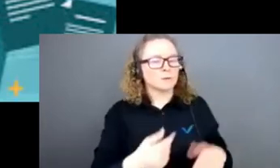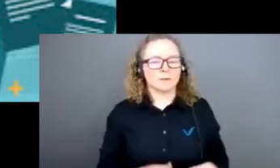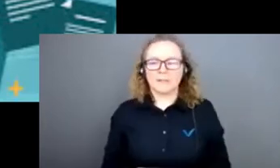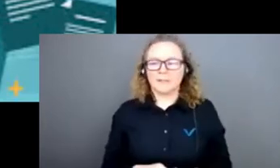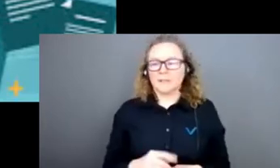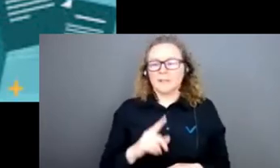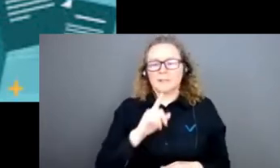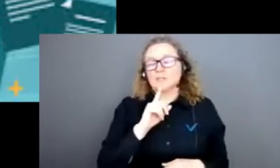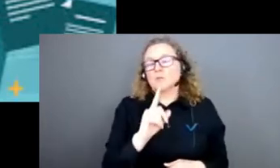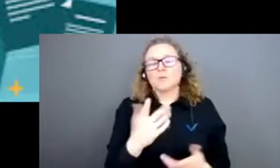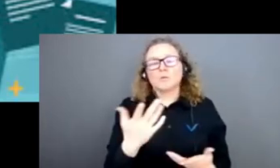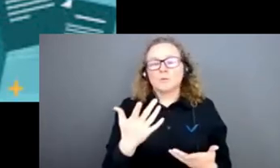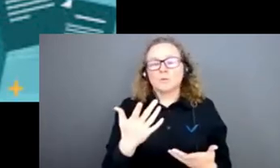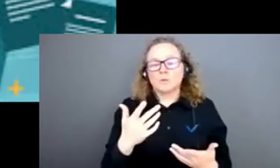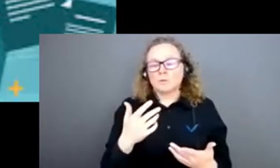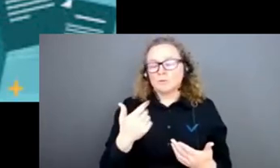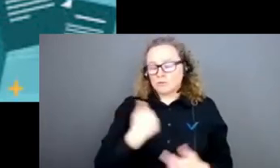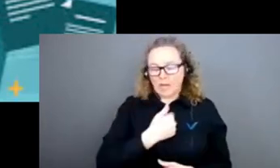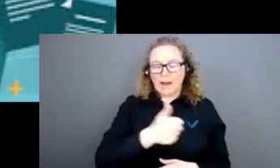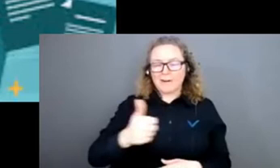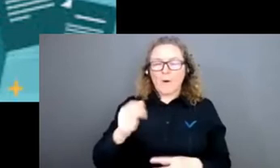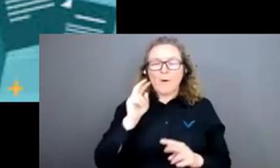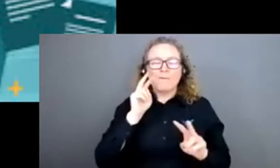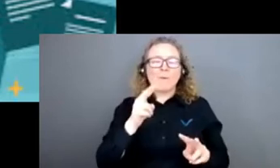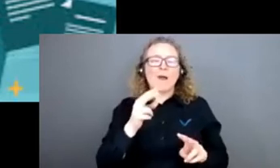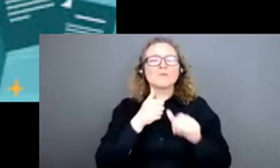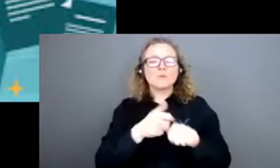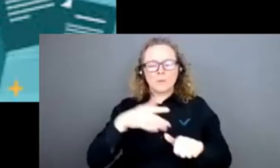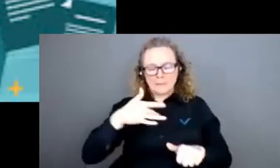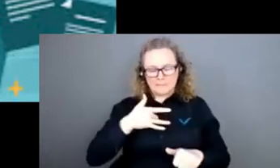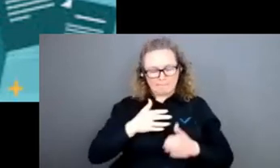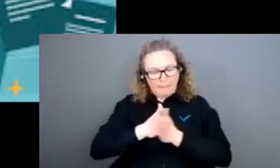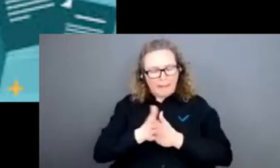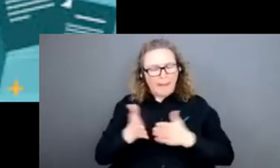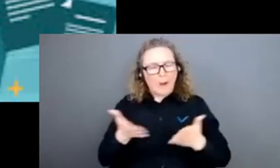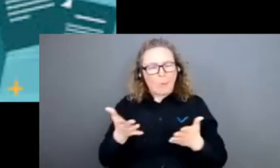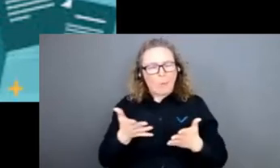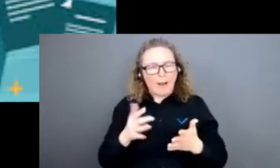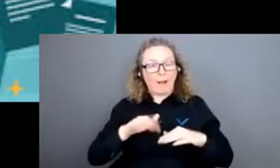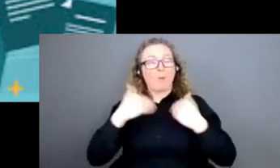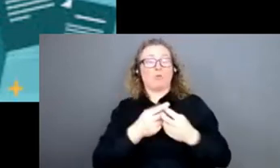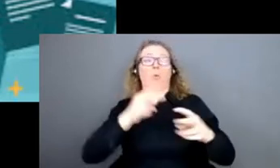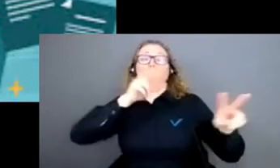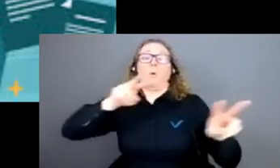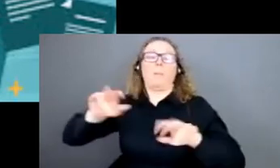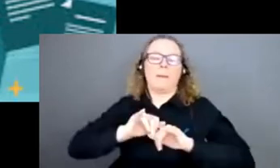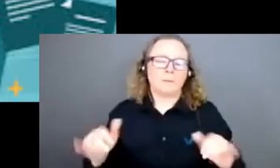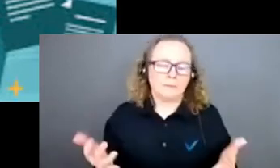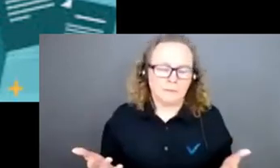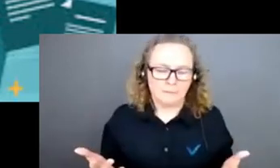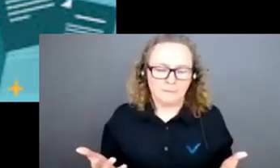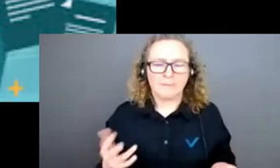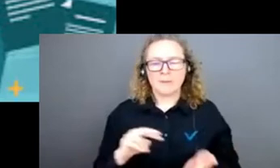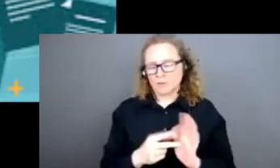avec ses pôles d'intérêt, il ne faut pas tout parcourir et chacun avec son filtre personnel pour faire le tri